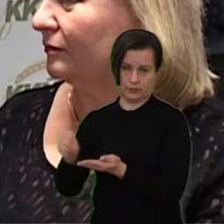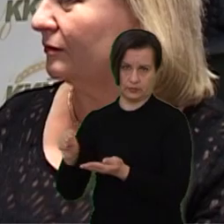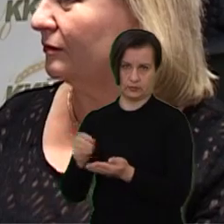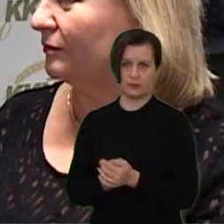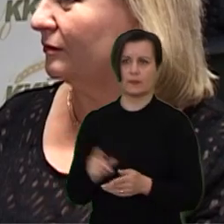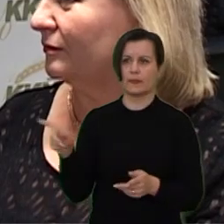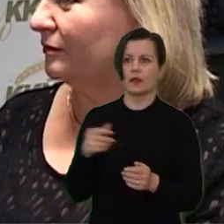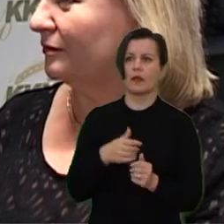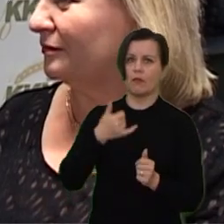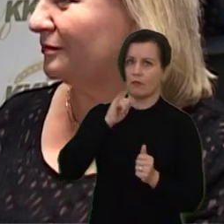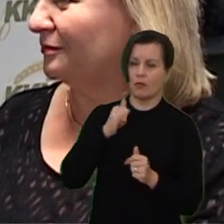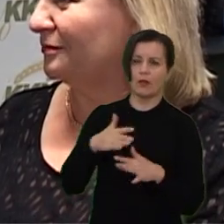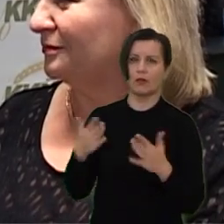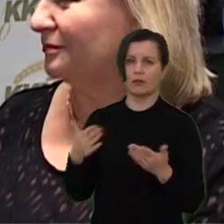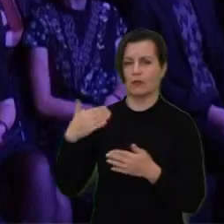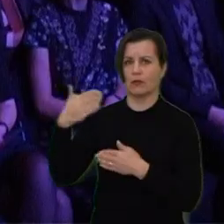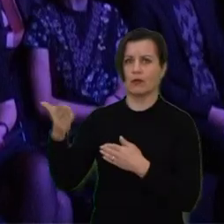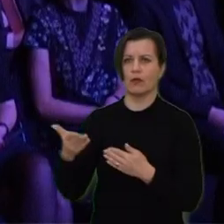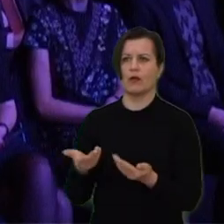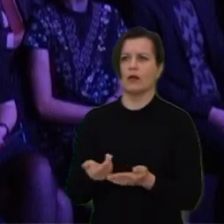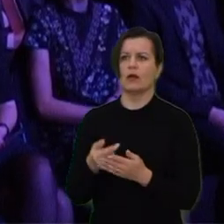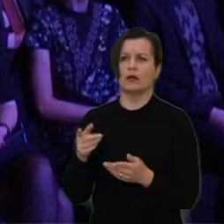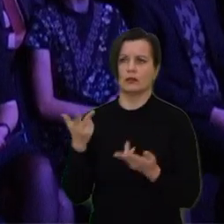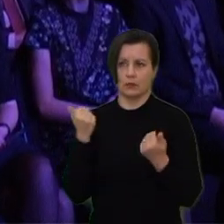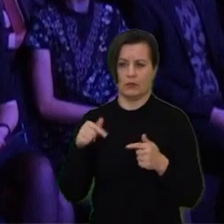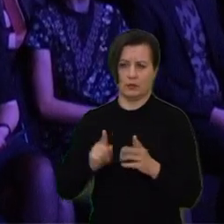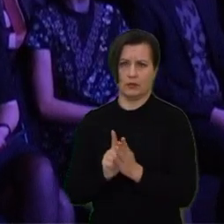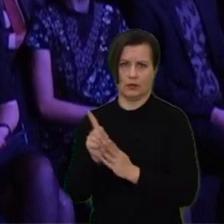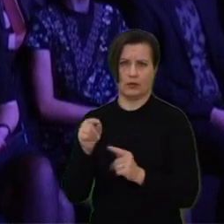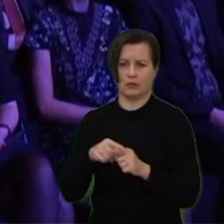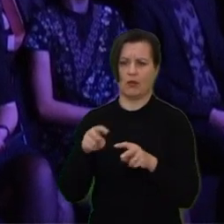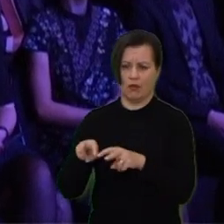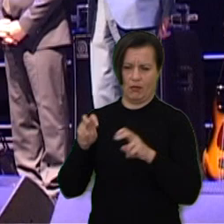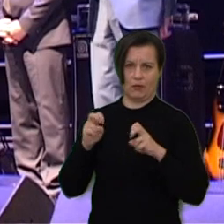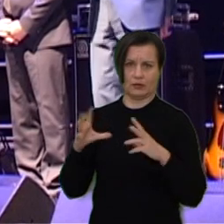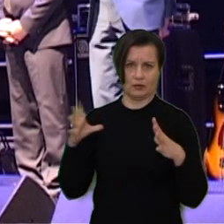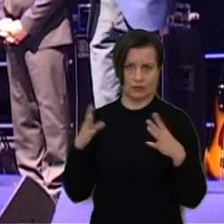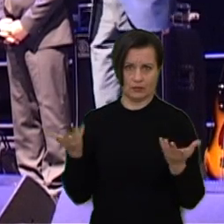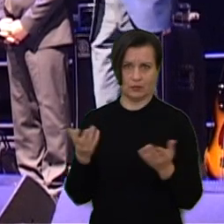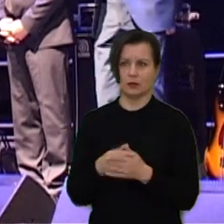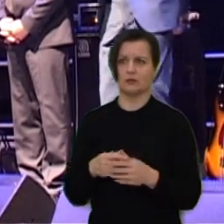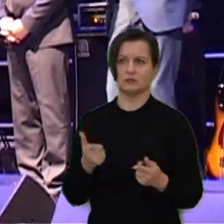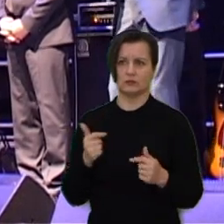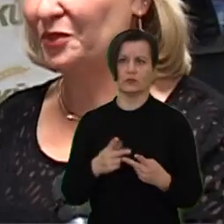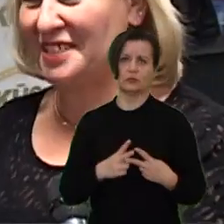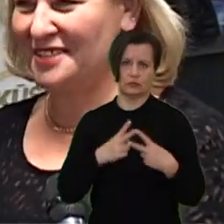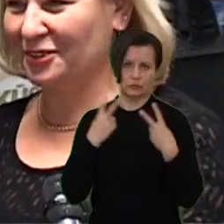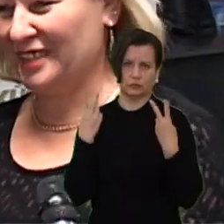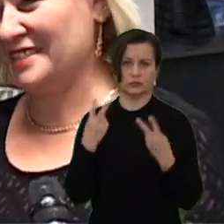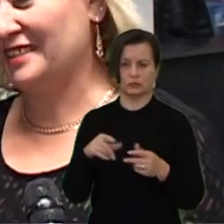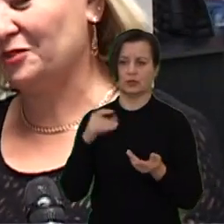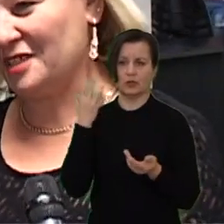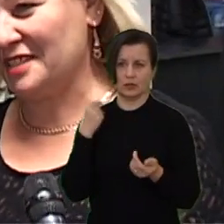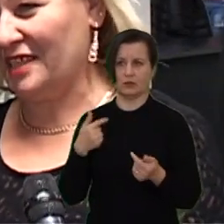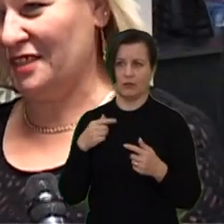Jau, kai pradėjom, nėra kur trauktis dabar. Labai šaunukai įvertina, tikrai gerai jaučiamės tada. Ūkis